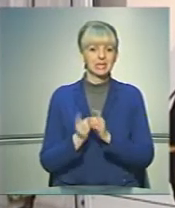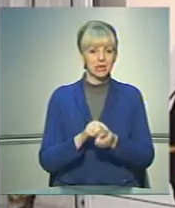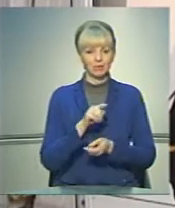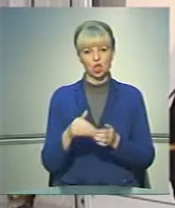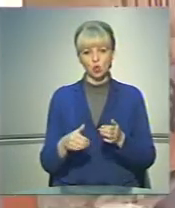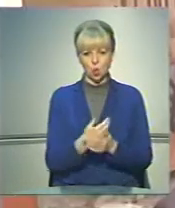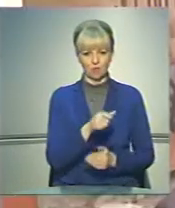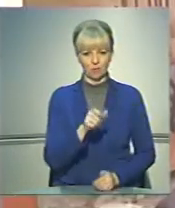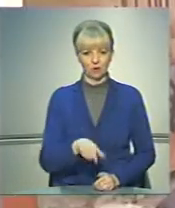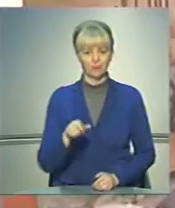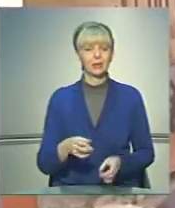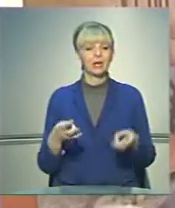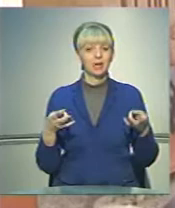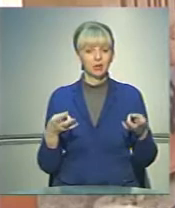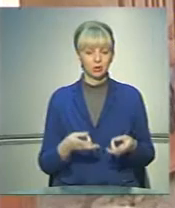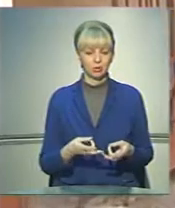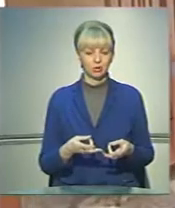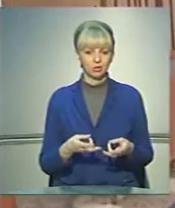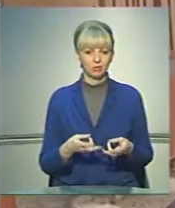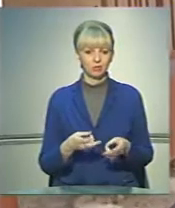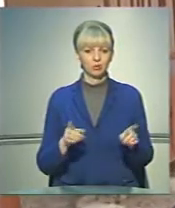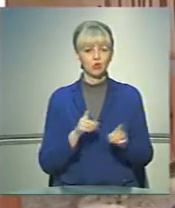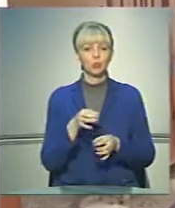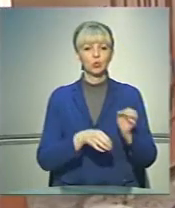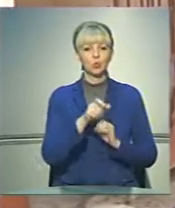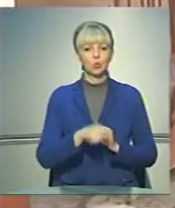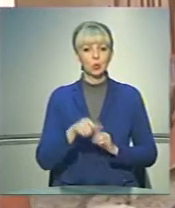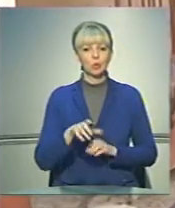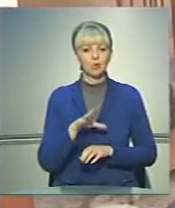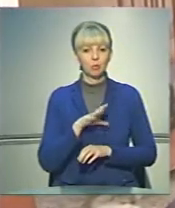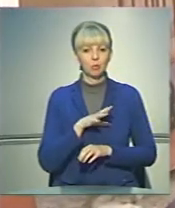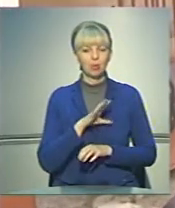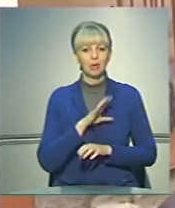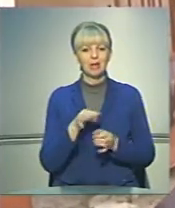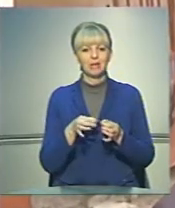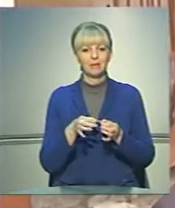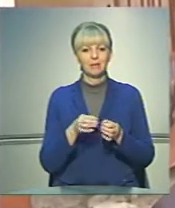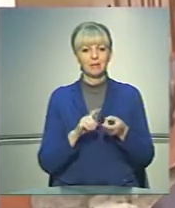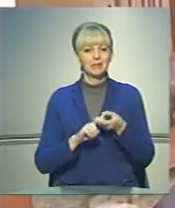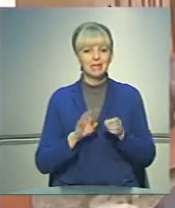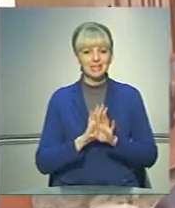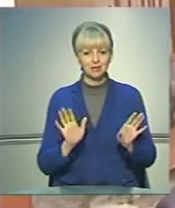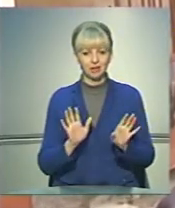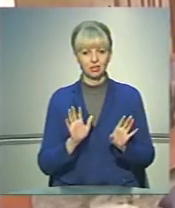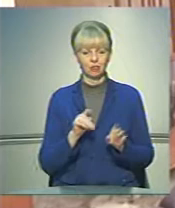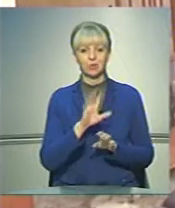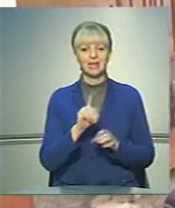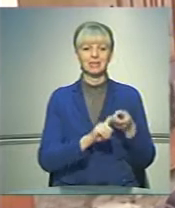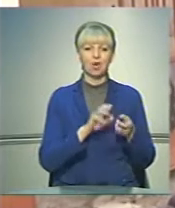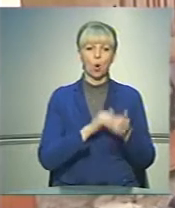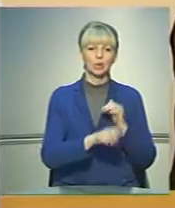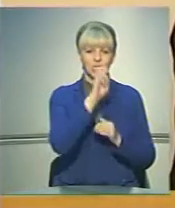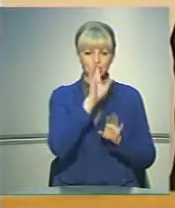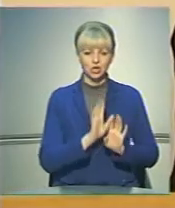новими кадрами. Потрібно, щоб судді були незалежні, щоб вони не залежали від